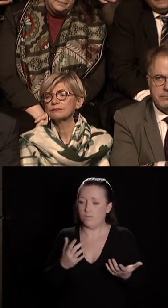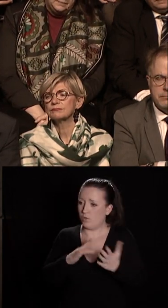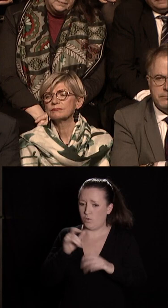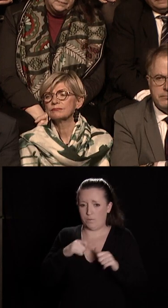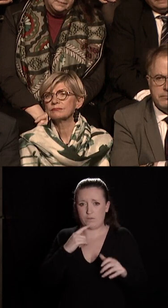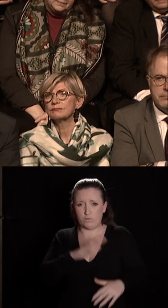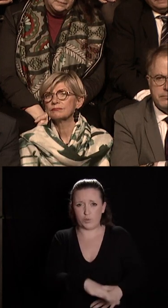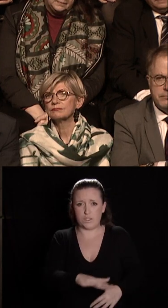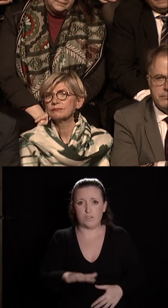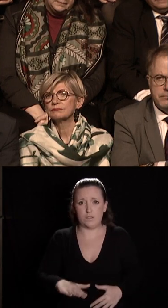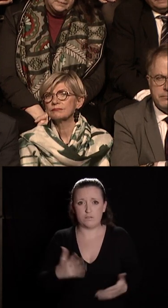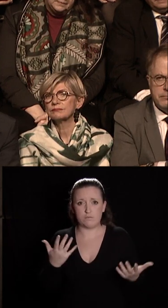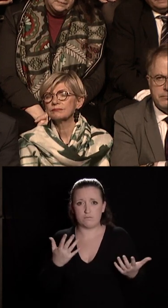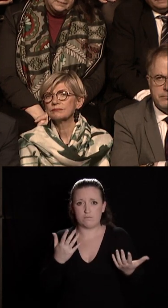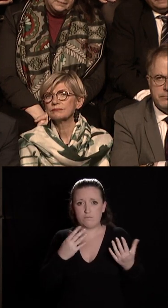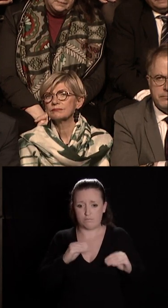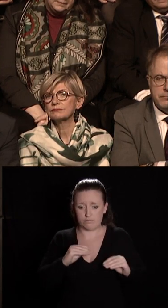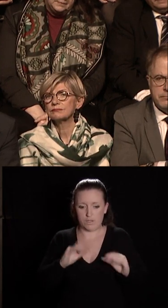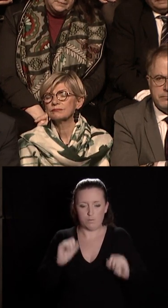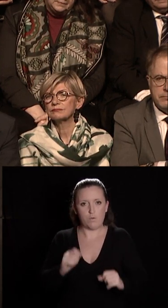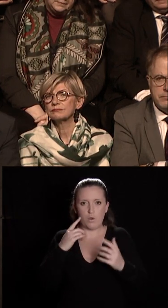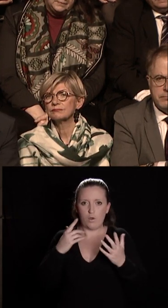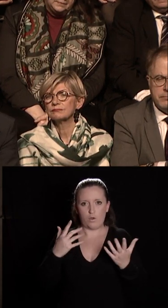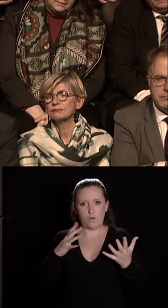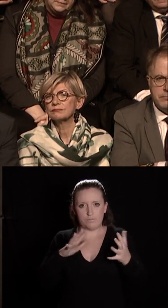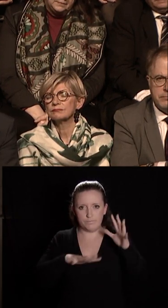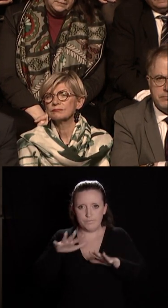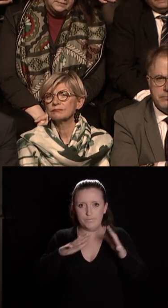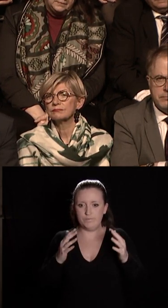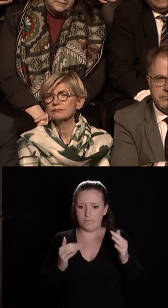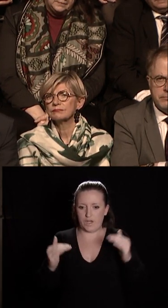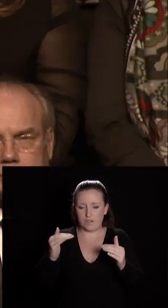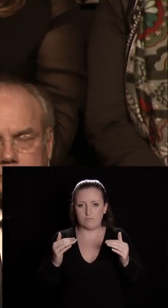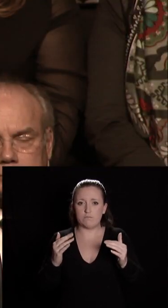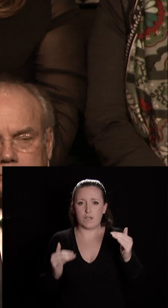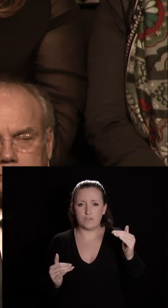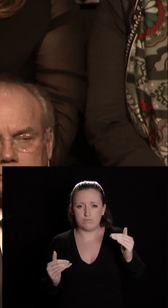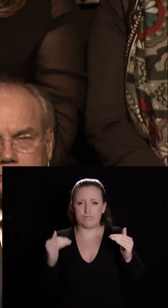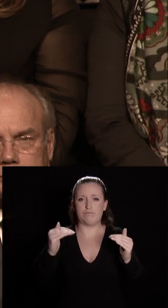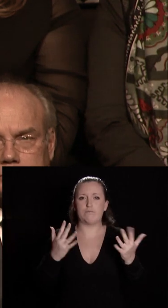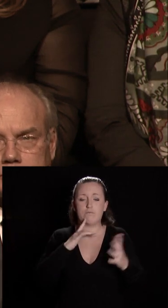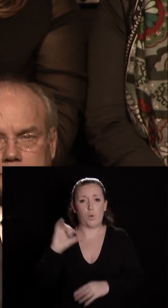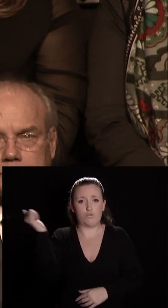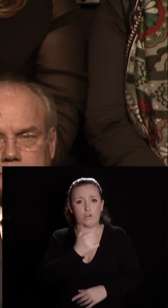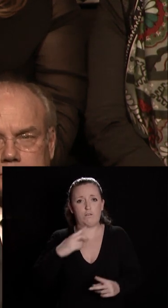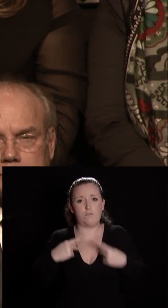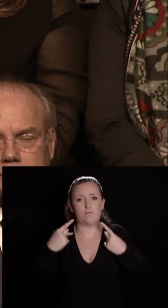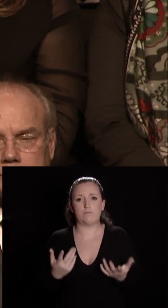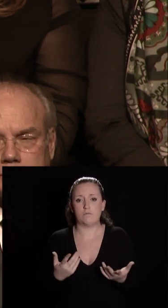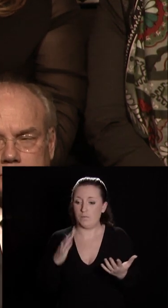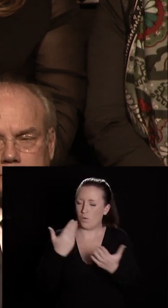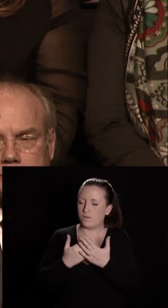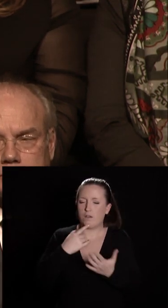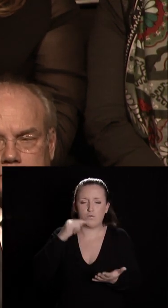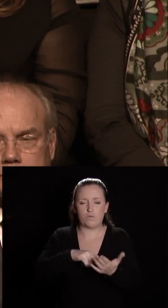plus jeunes, que nous pouvons corriger les inégalités des chances dans la vie de chacun. Il y a donc là un devoir, une